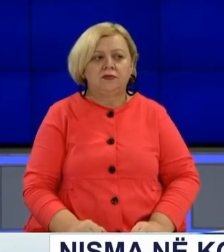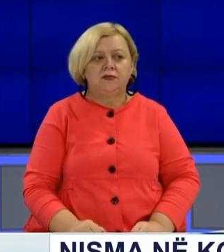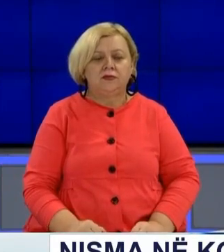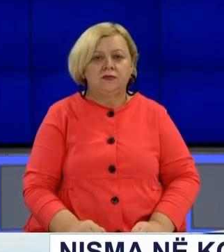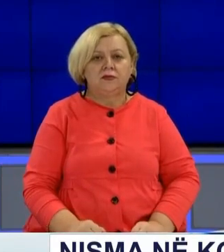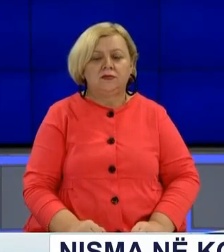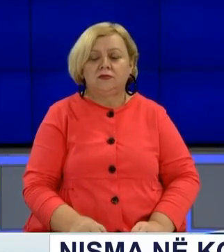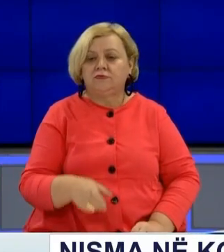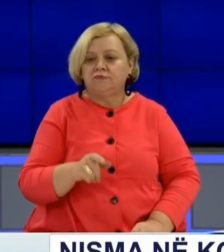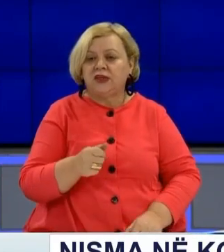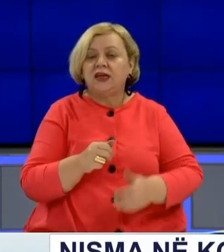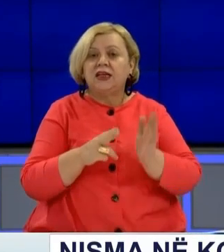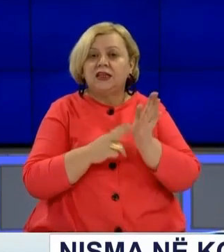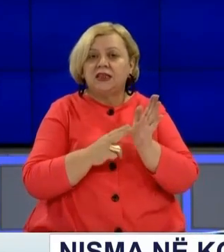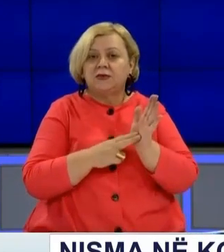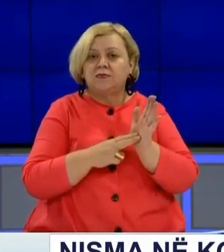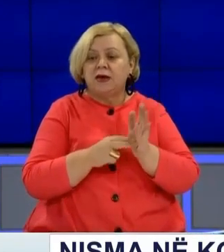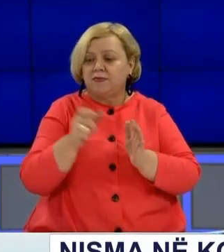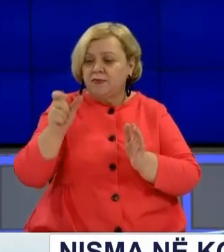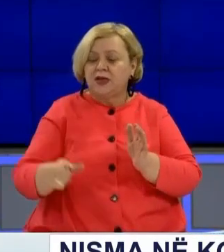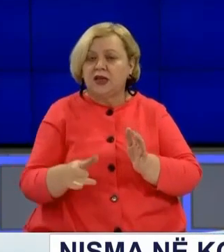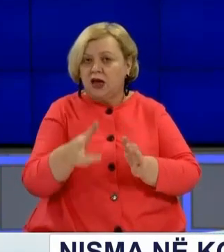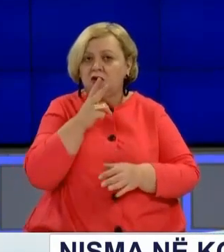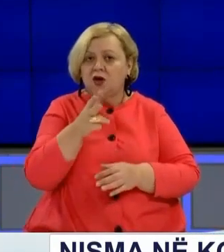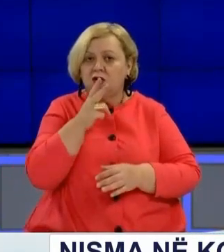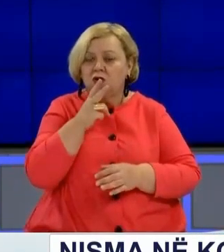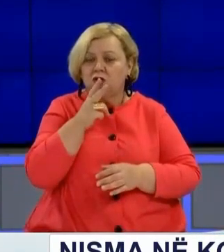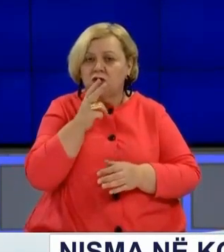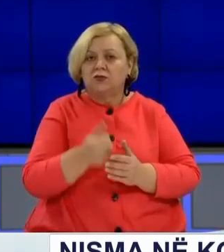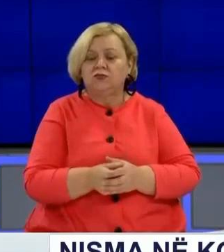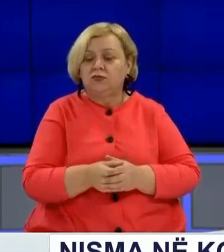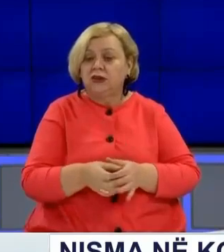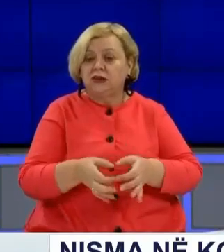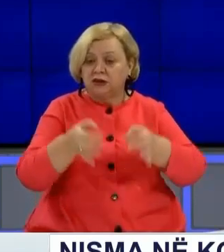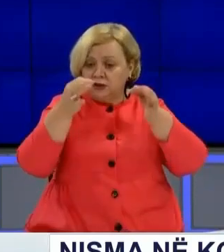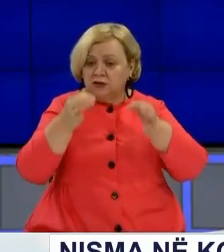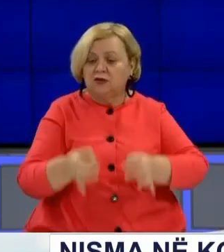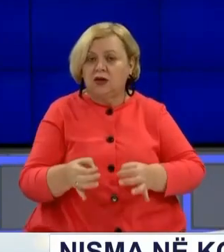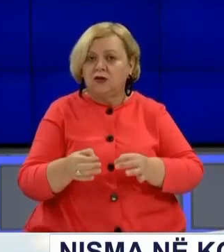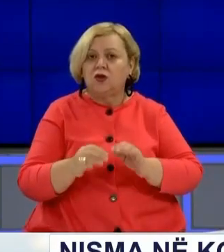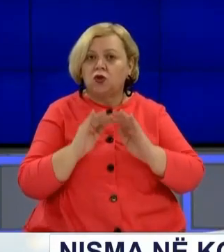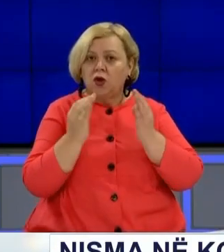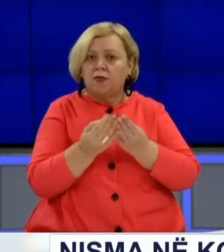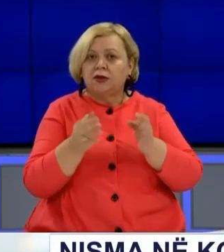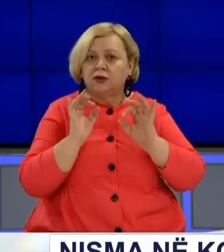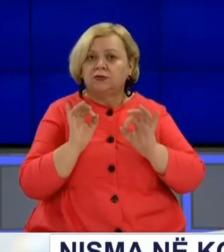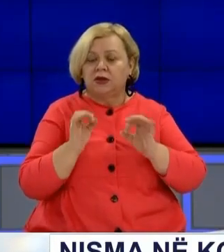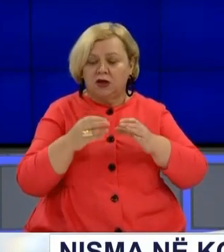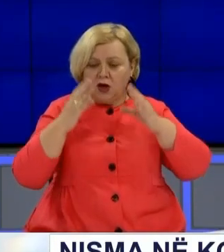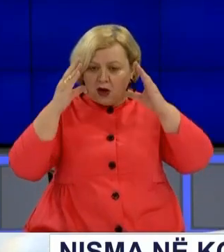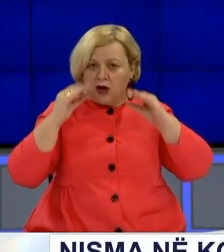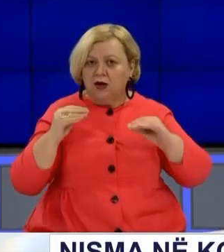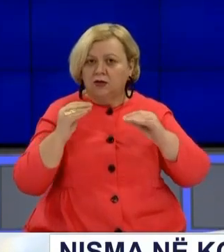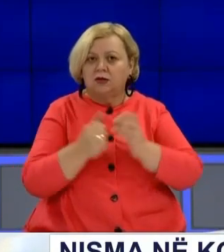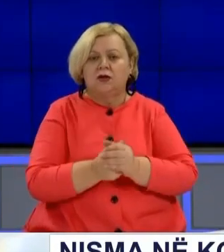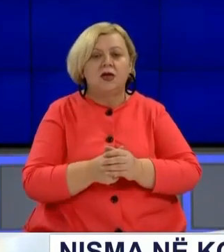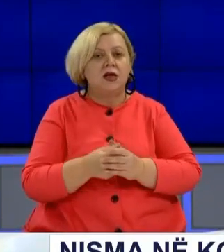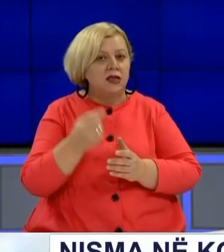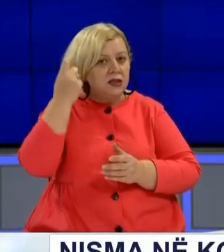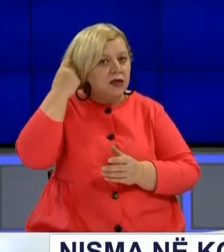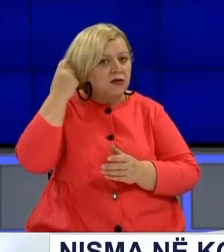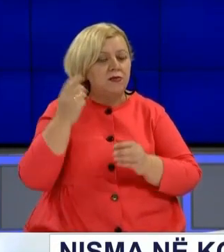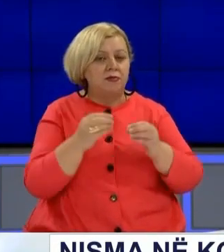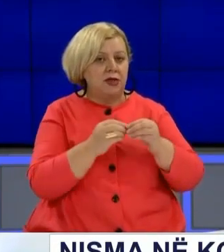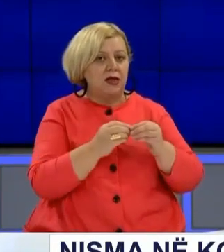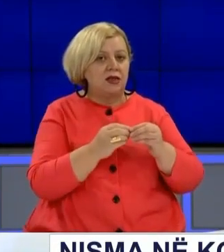E për këtë nisma social-demokrate po kërkon diçka më konkrete nga dhomate specializuara në Hag. Sekretari i këti subjekti politik,